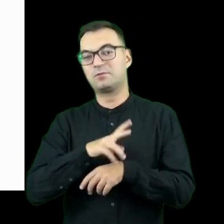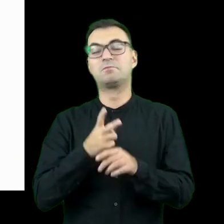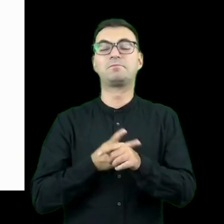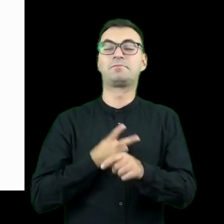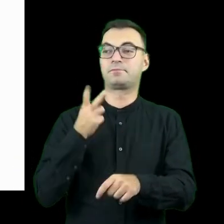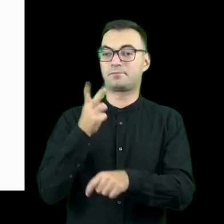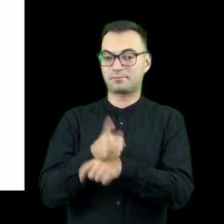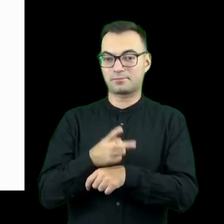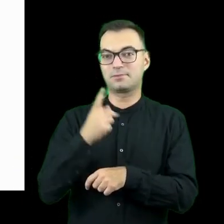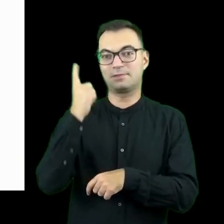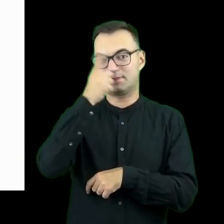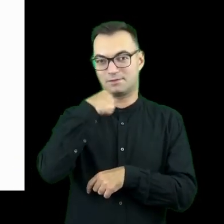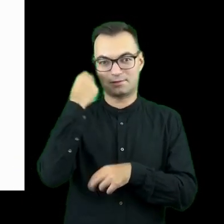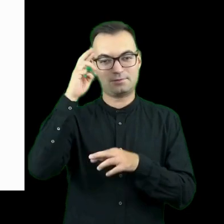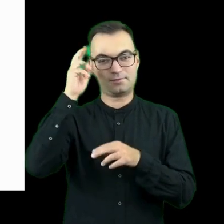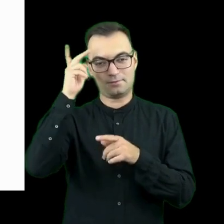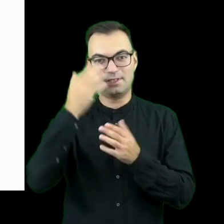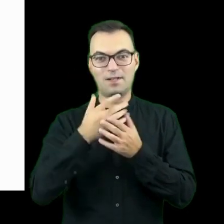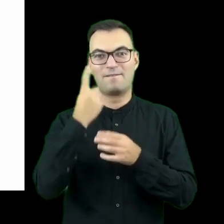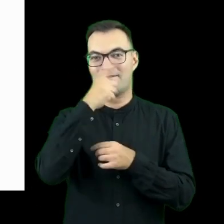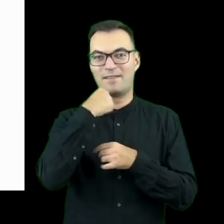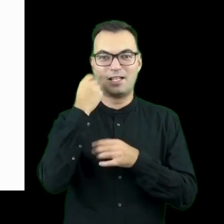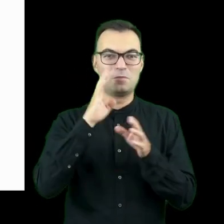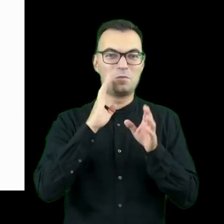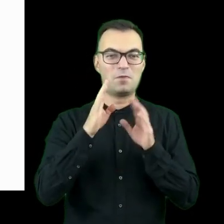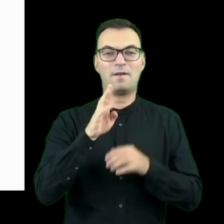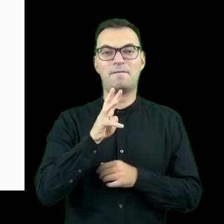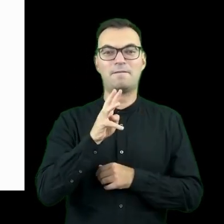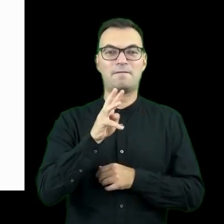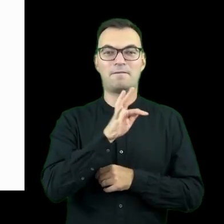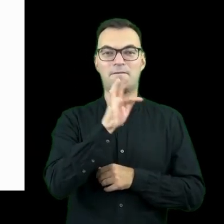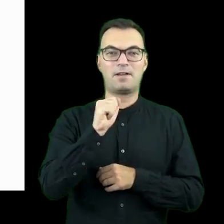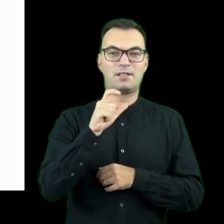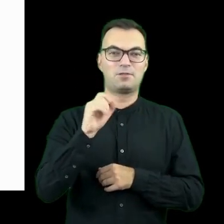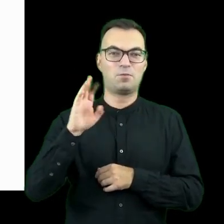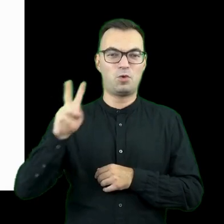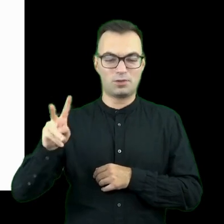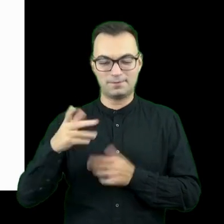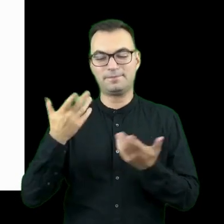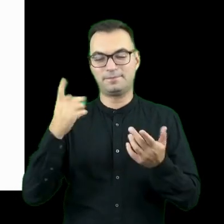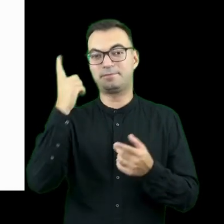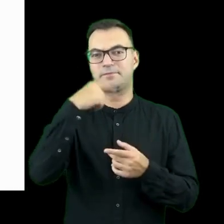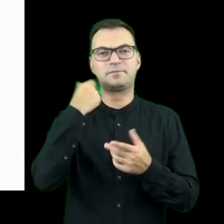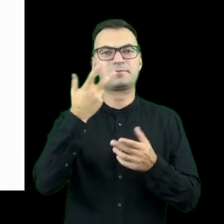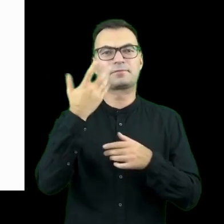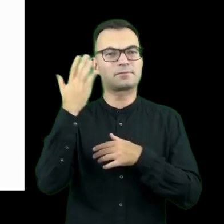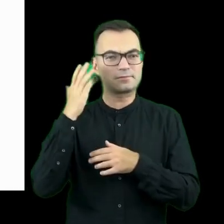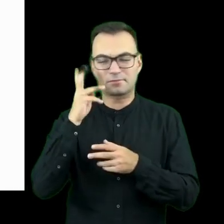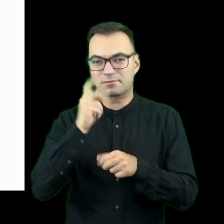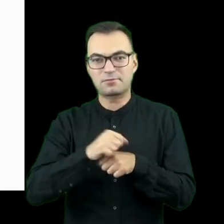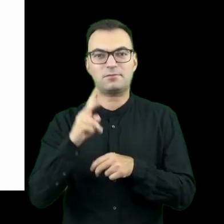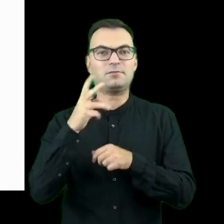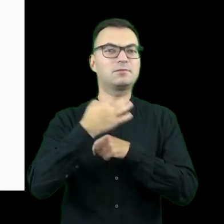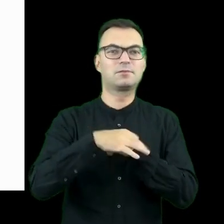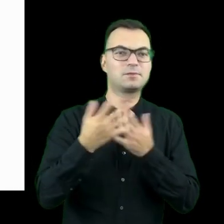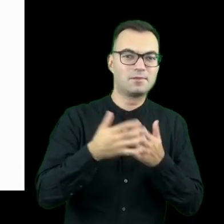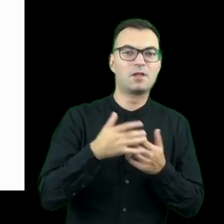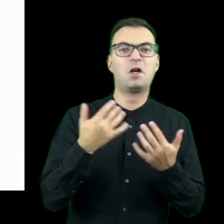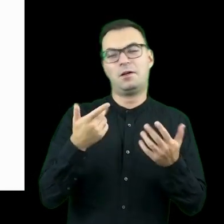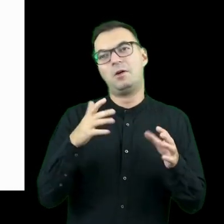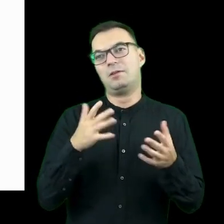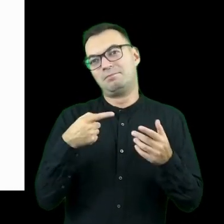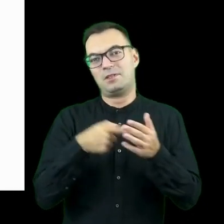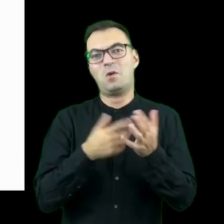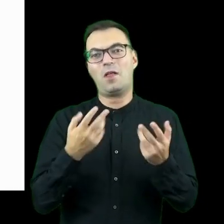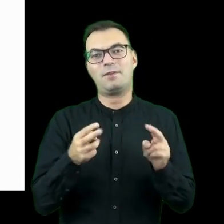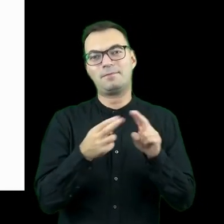zobaczyć twarz, stąd jest ten Facebook i zobaczyć, jak się ta osoba nazywa, gdzie studiuje i tak dalej. Z założenia to miało ułatwić relacje,